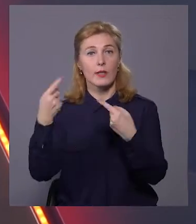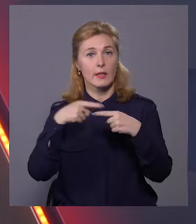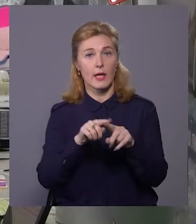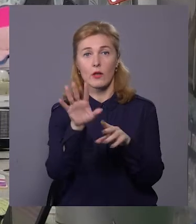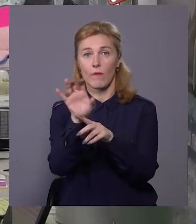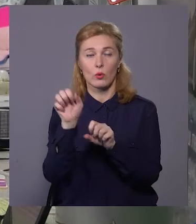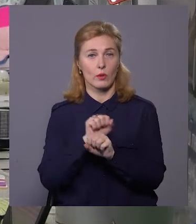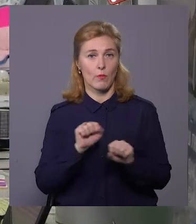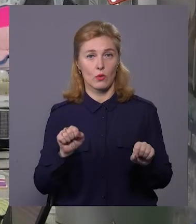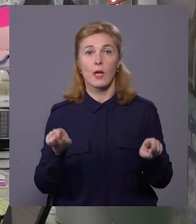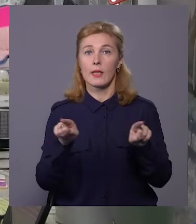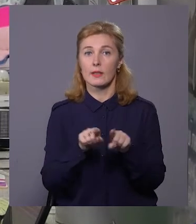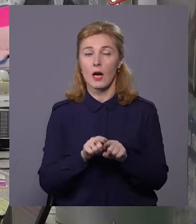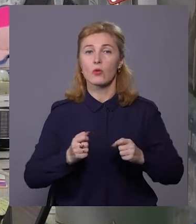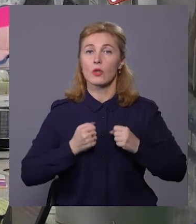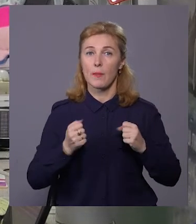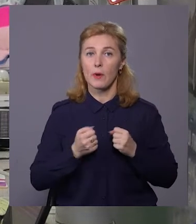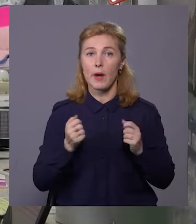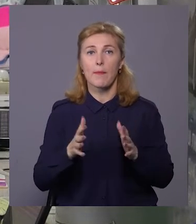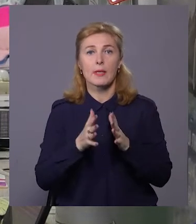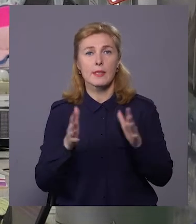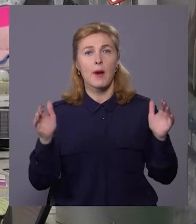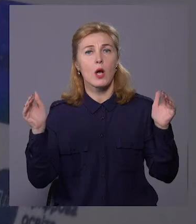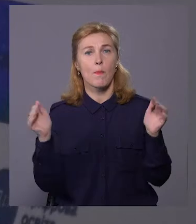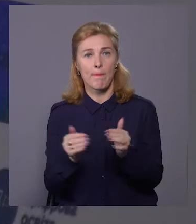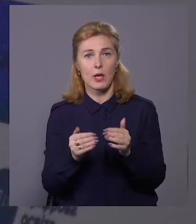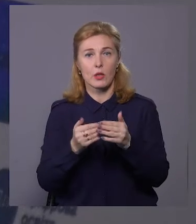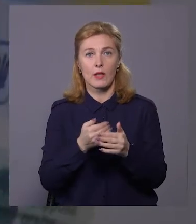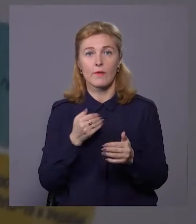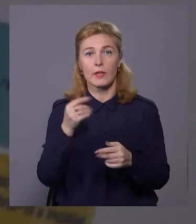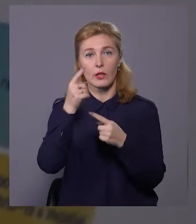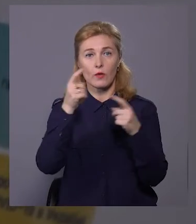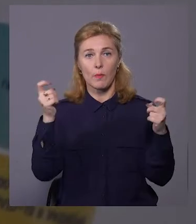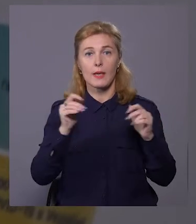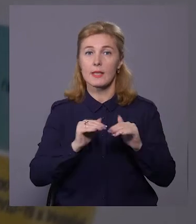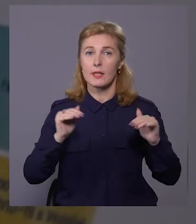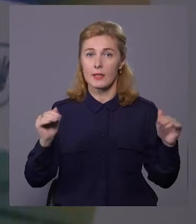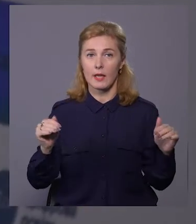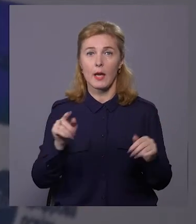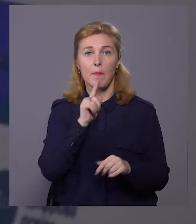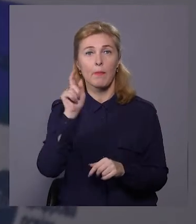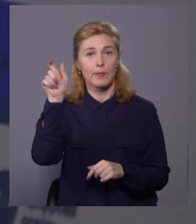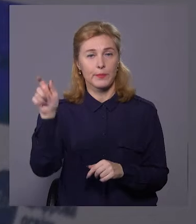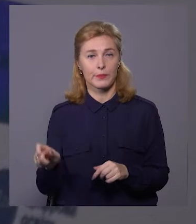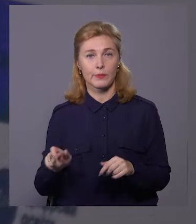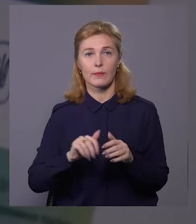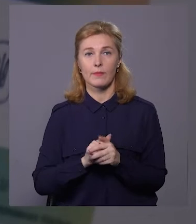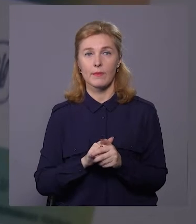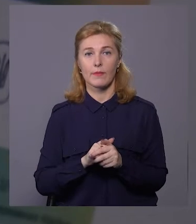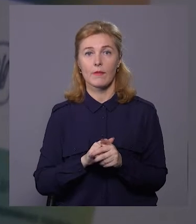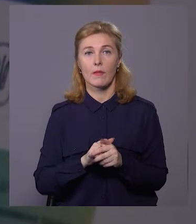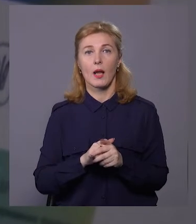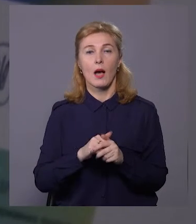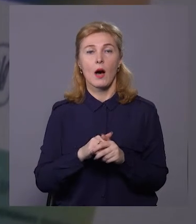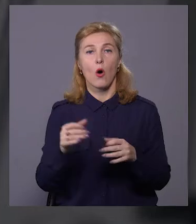фотографувати. Також намагайтеся максимально обмежити від потоку інформації до шкільнят та дітей молодшого шкільного віку. А з